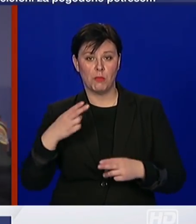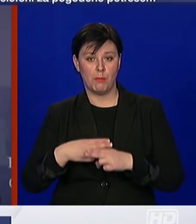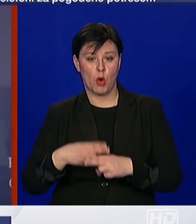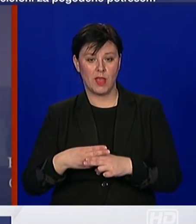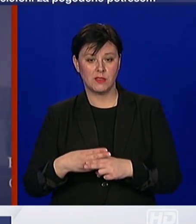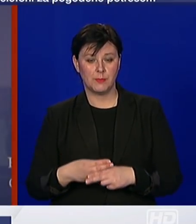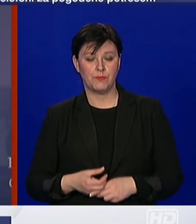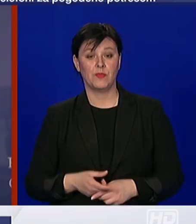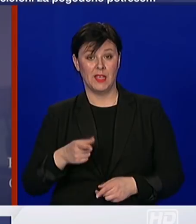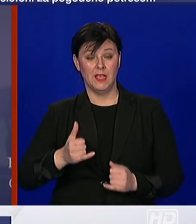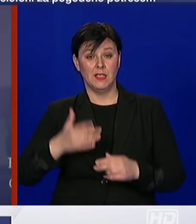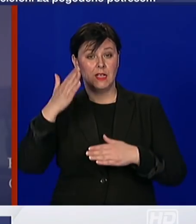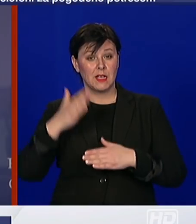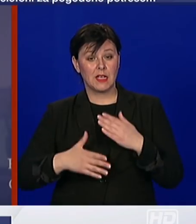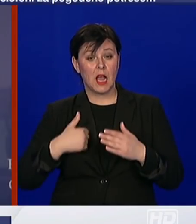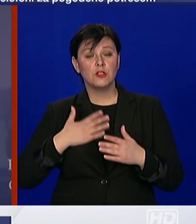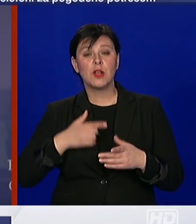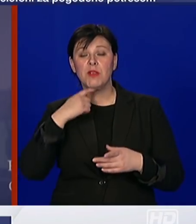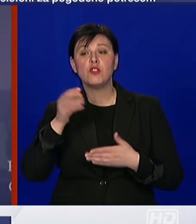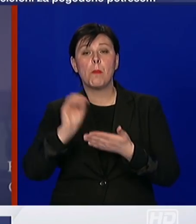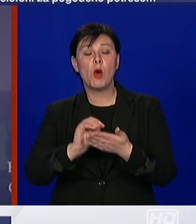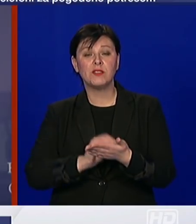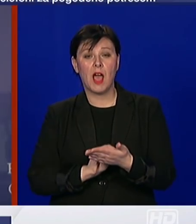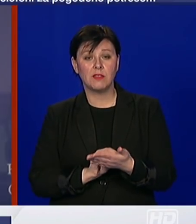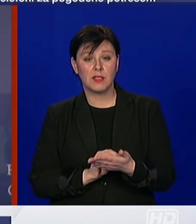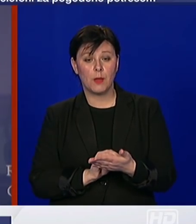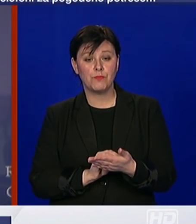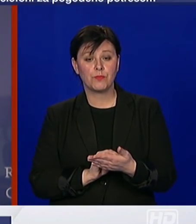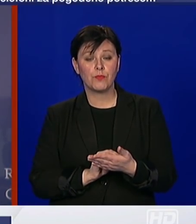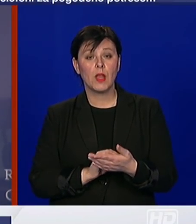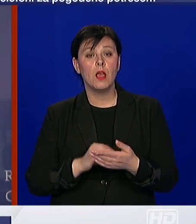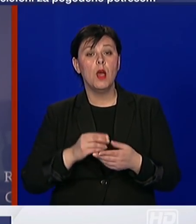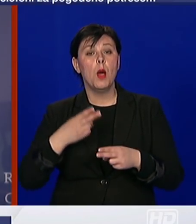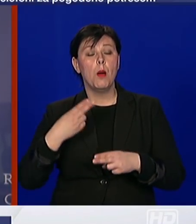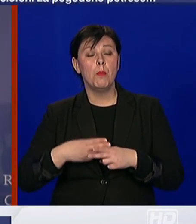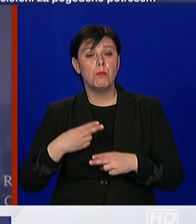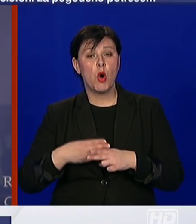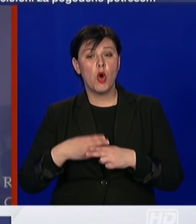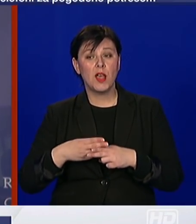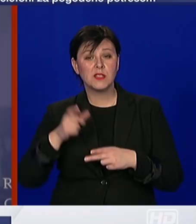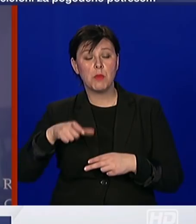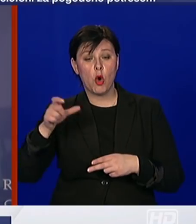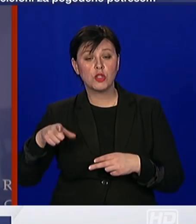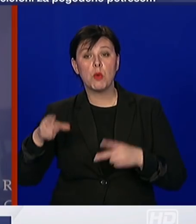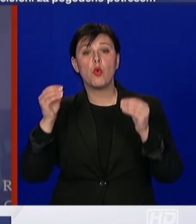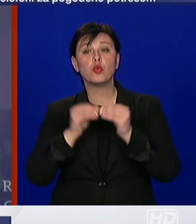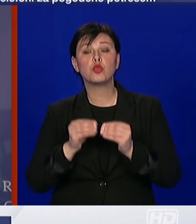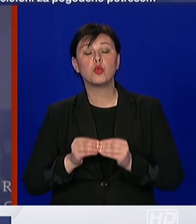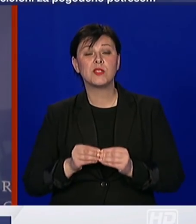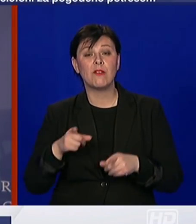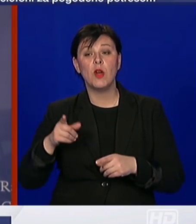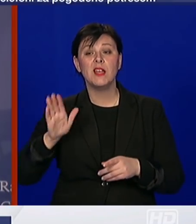Evo, za kraj bi ja dao podatke o oboljelima u sustavu civilne